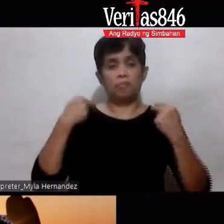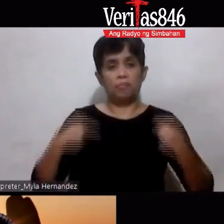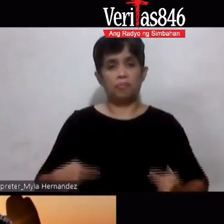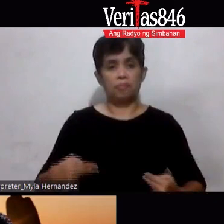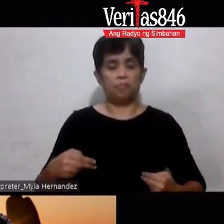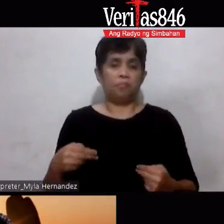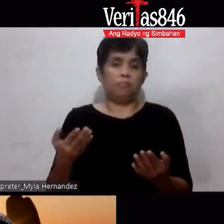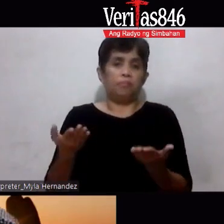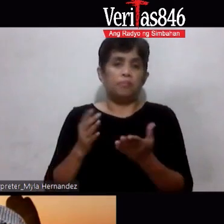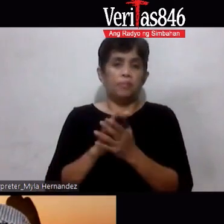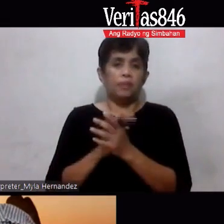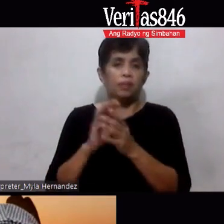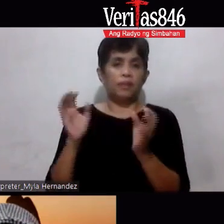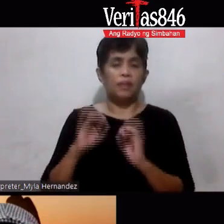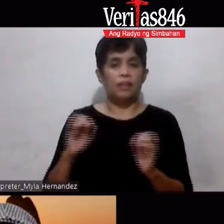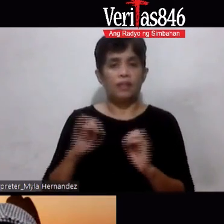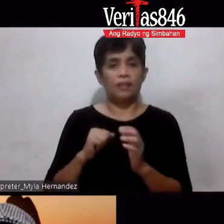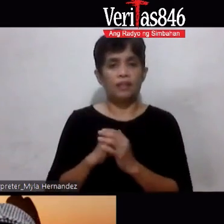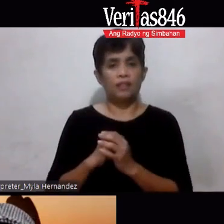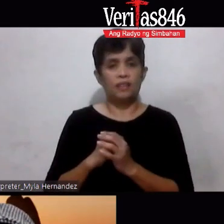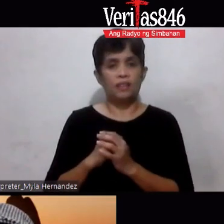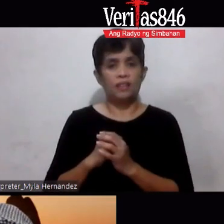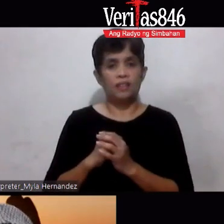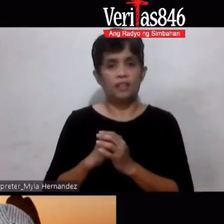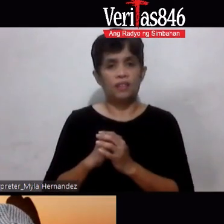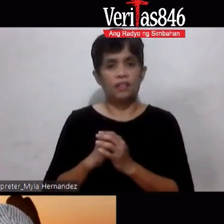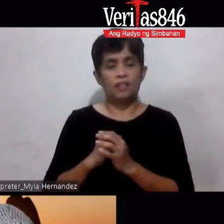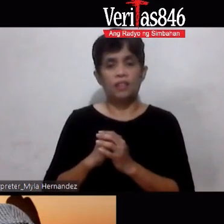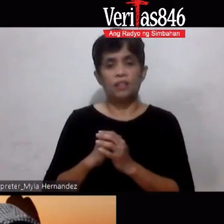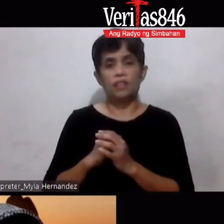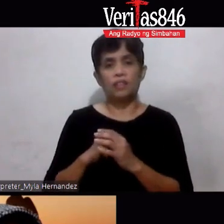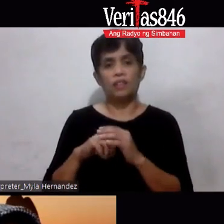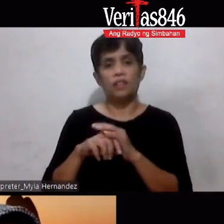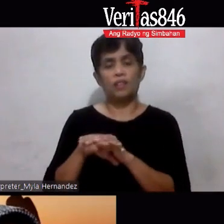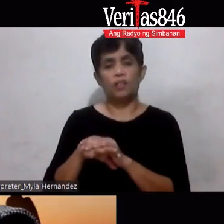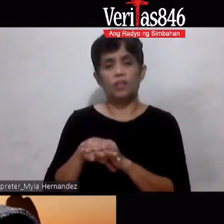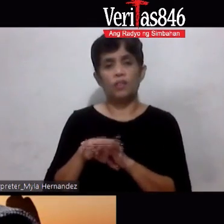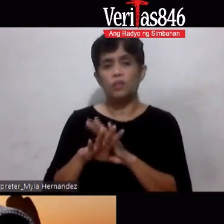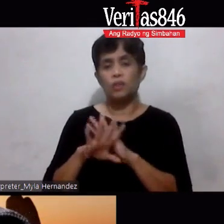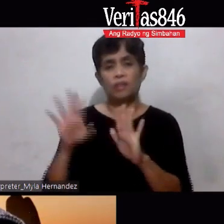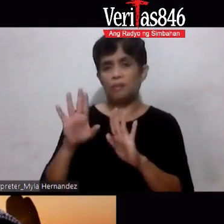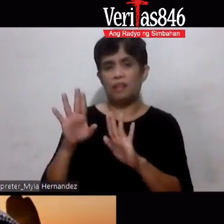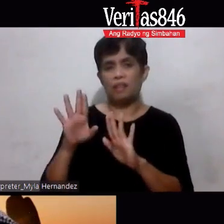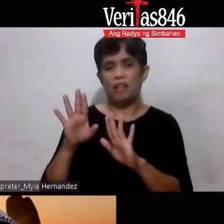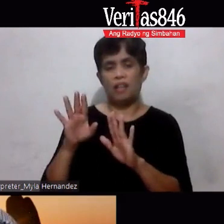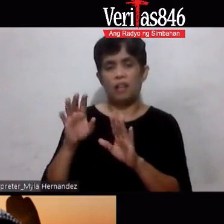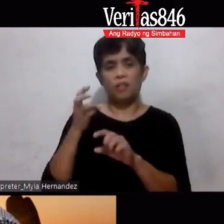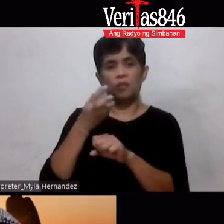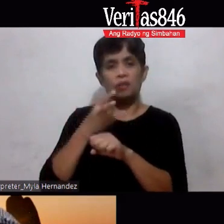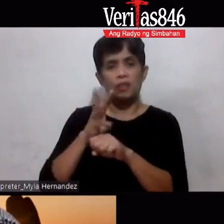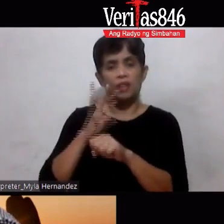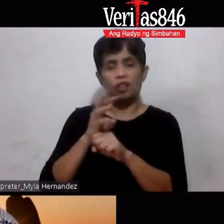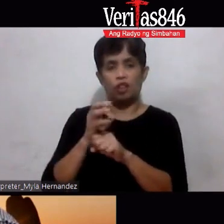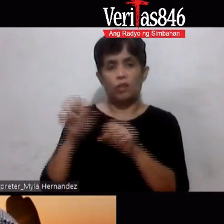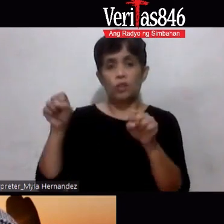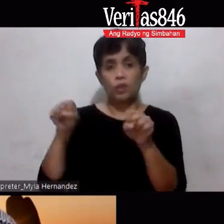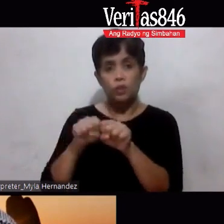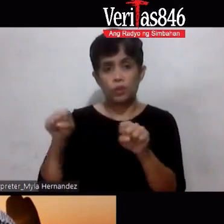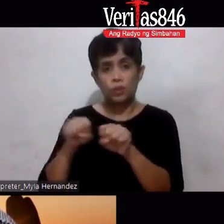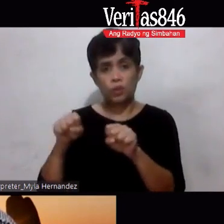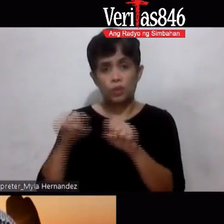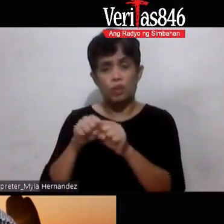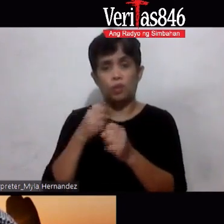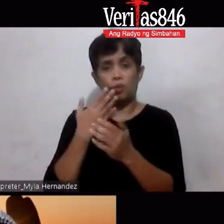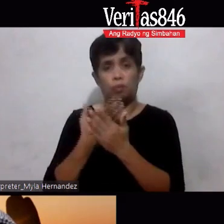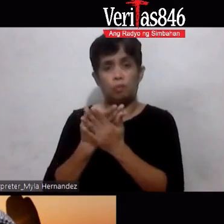tawad Okay? Huwag ka nang Sumot ng Magagarang sapatos O damit Okay? Yung kalusugan